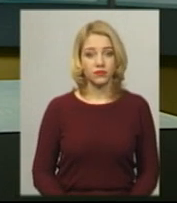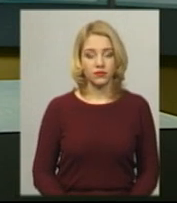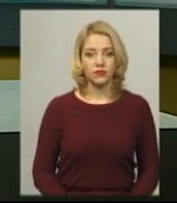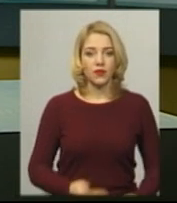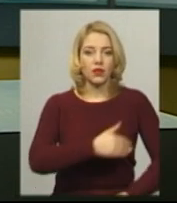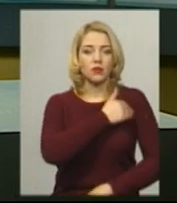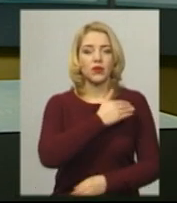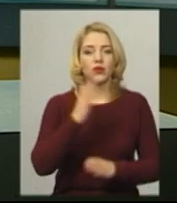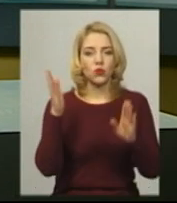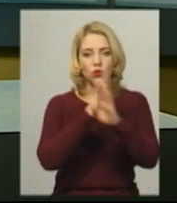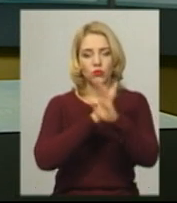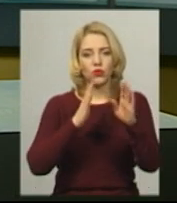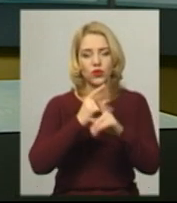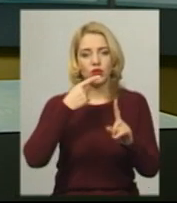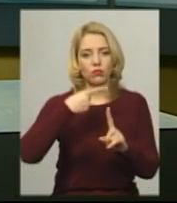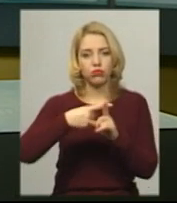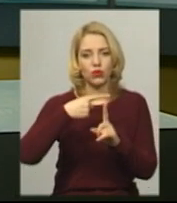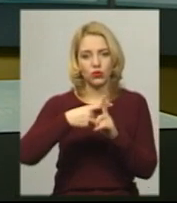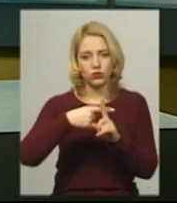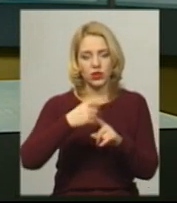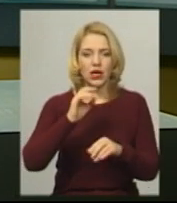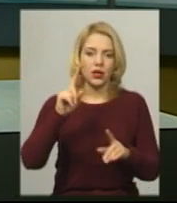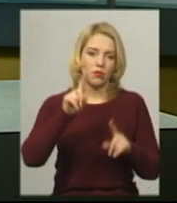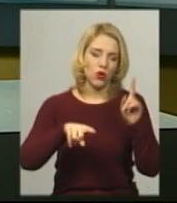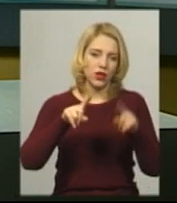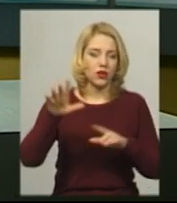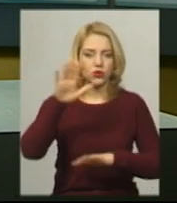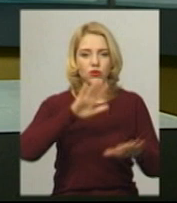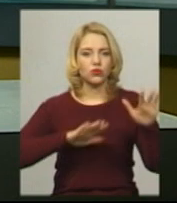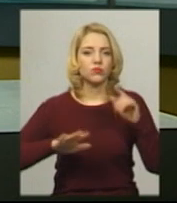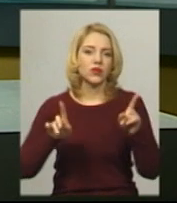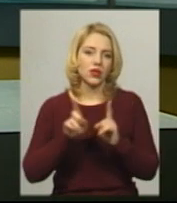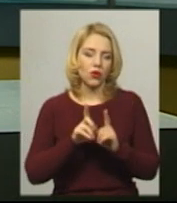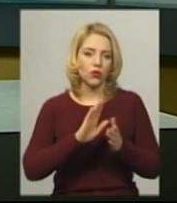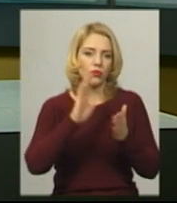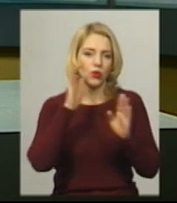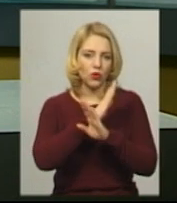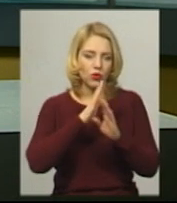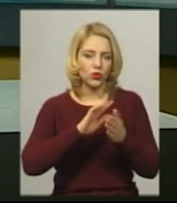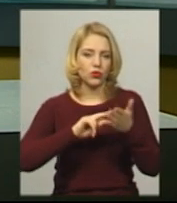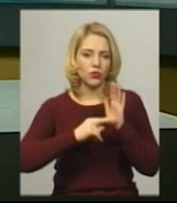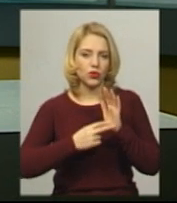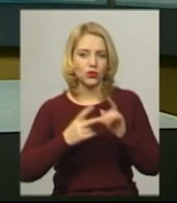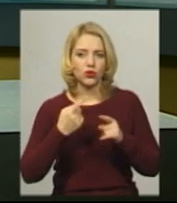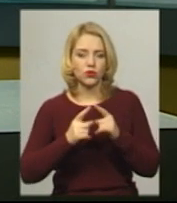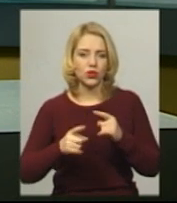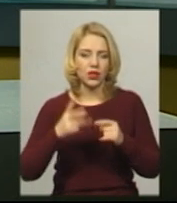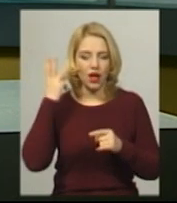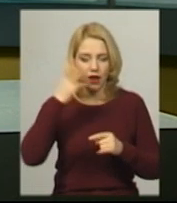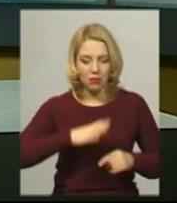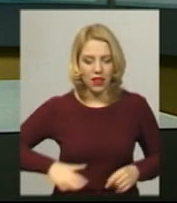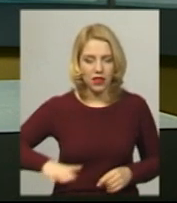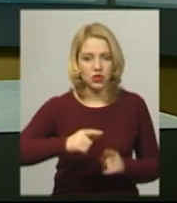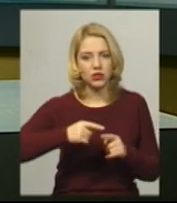Температура повітря із позначкою «плюс» та подекуди туман. Таку погоду прогнозують синоптики на Хмельниччині протягом наступних п'яти днів.